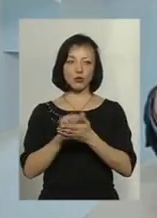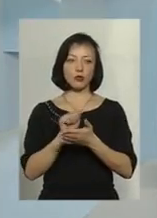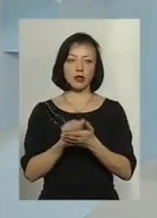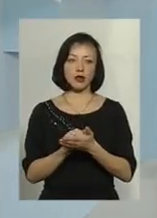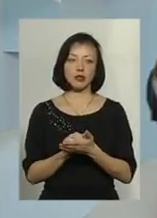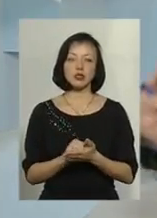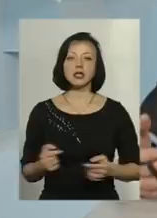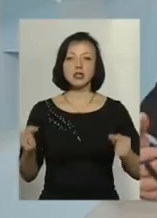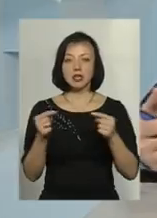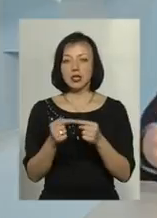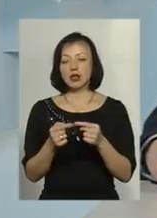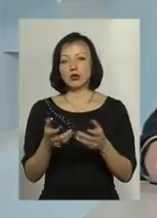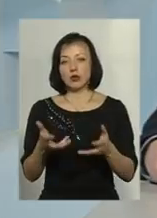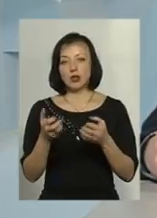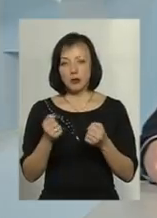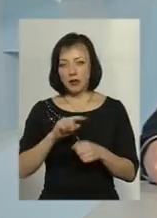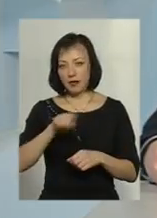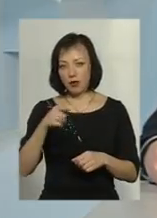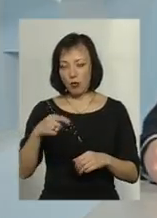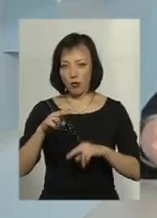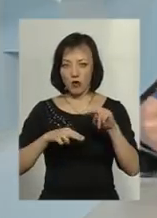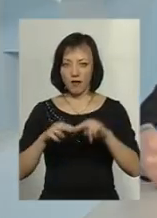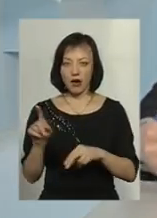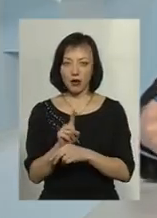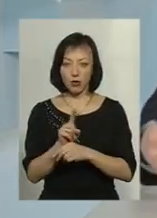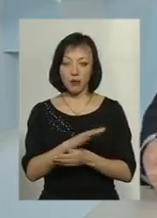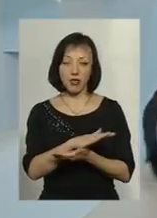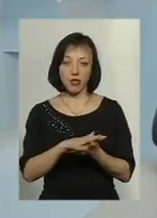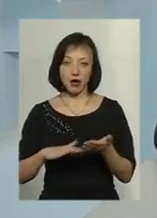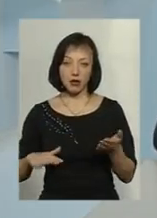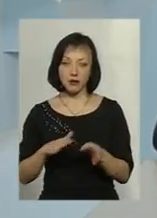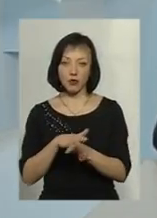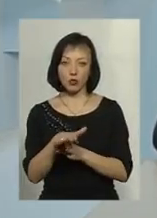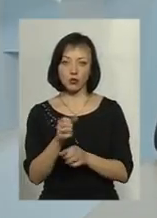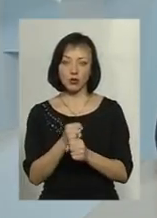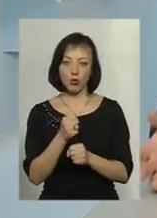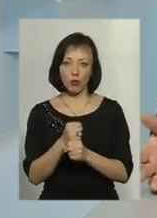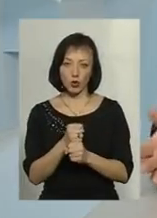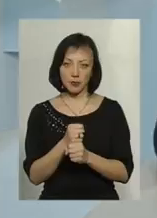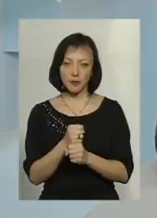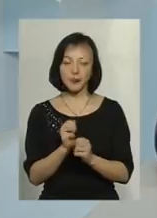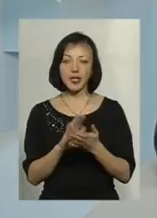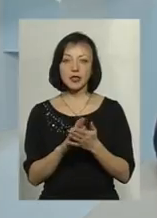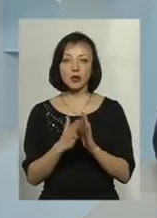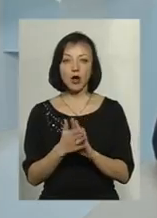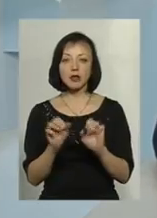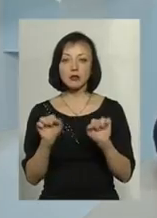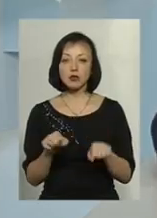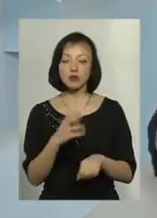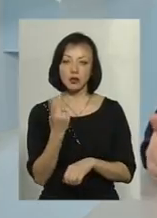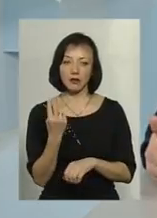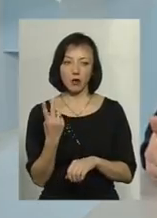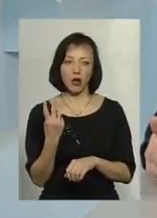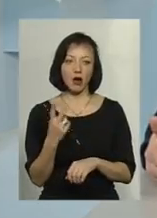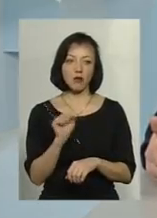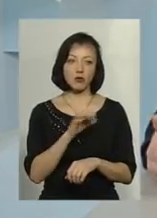згідно з отриманням вимог будівельних норм, а далі виконуються роботи. Ситуація може бути двояка.